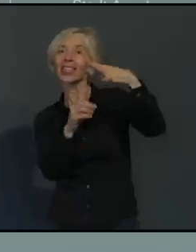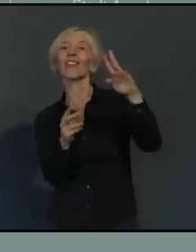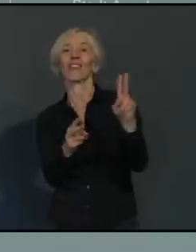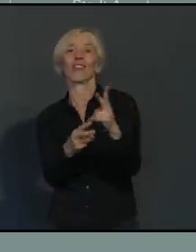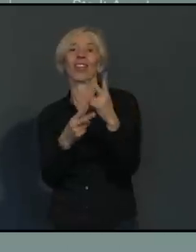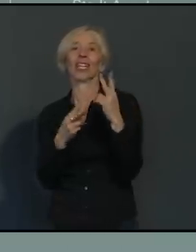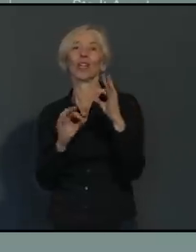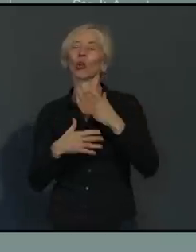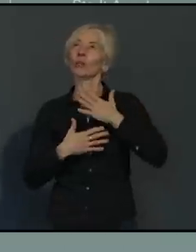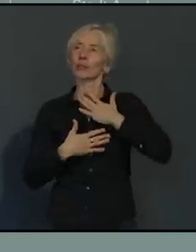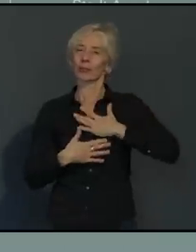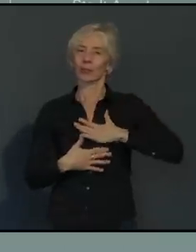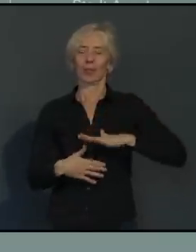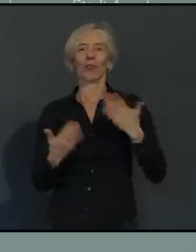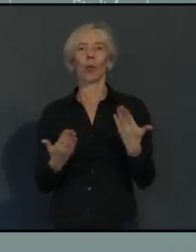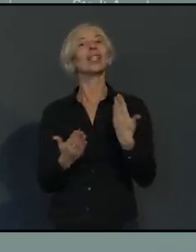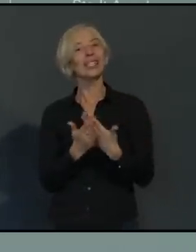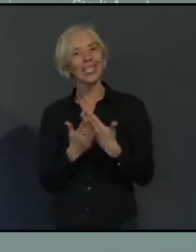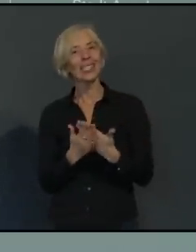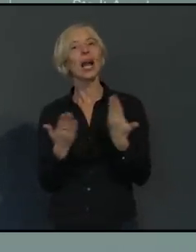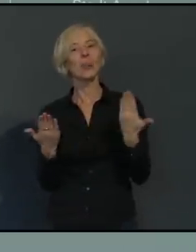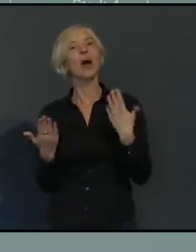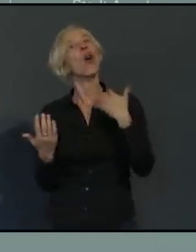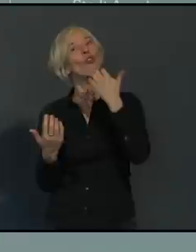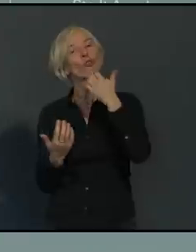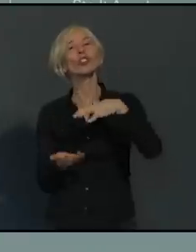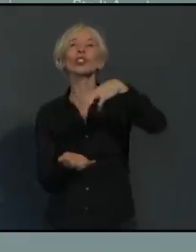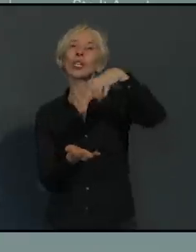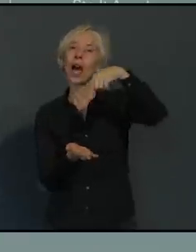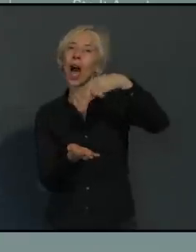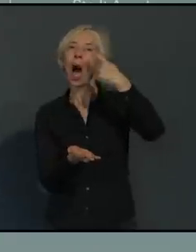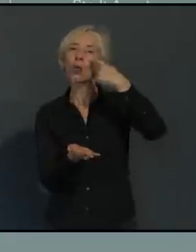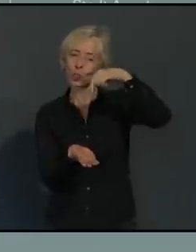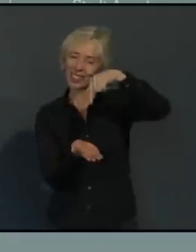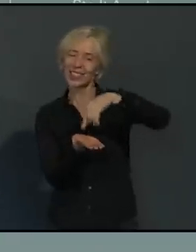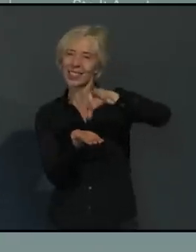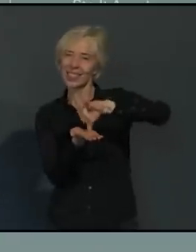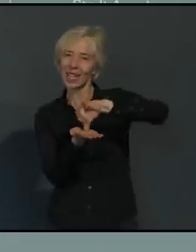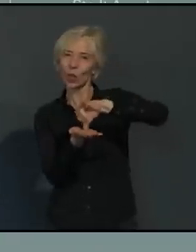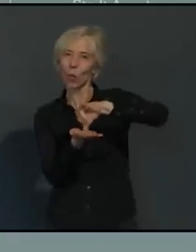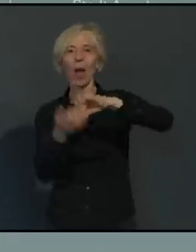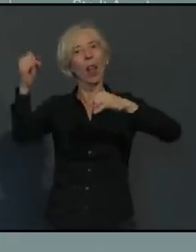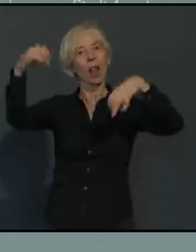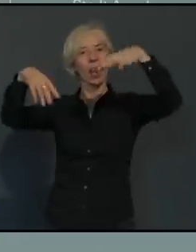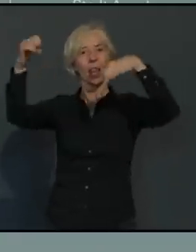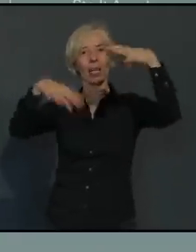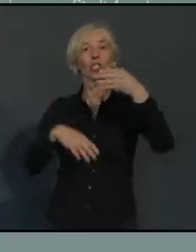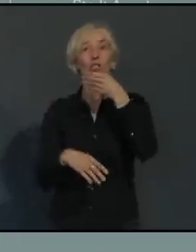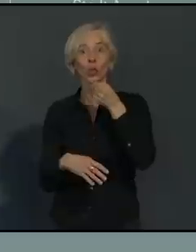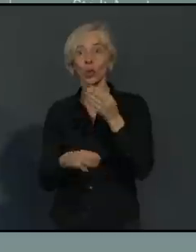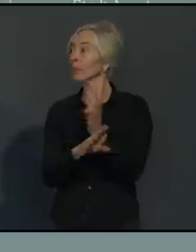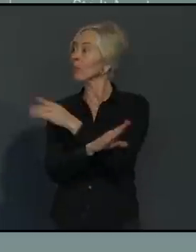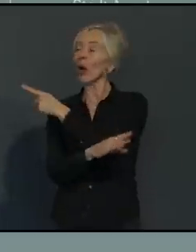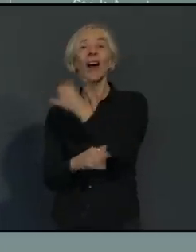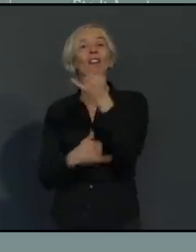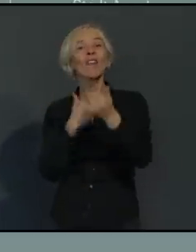Augsburger Innenstadt lädt dann auch zum Weihnachtsshopping ein. Es wurde ja schon gesagt, es muss nicht immer der Samstag sein. Vielleicht